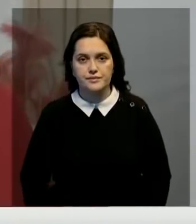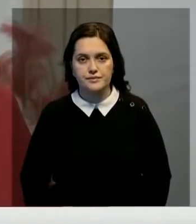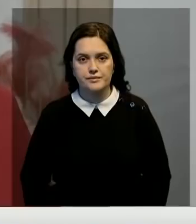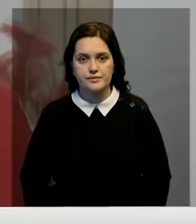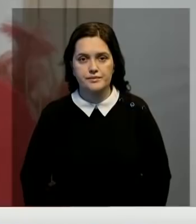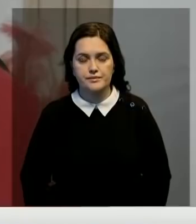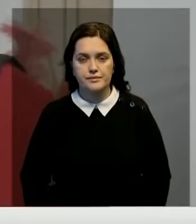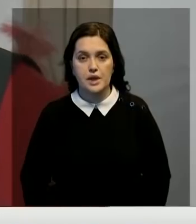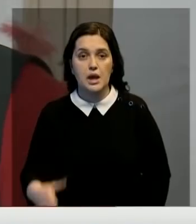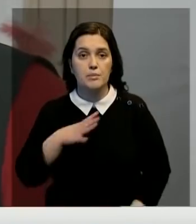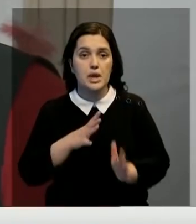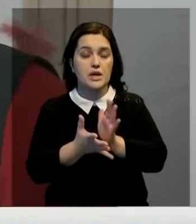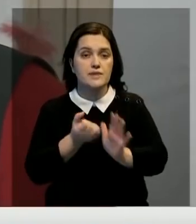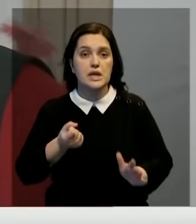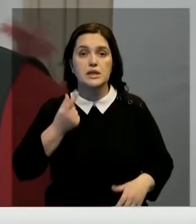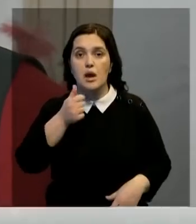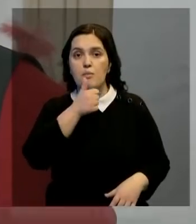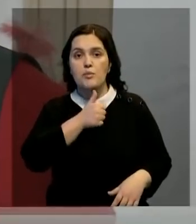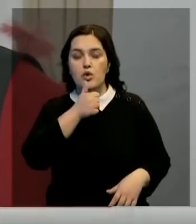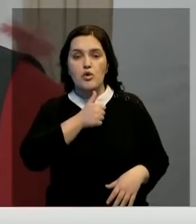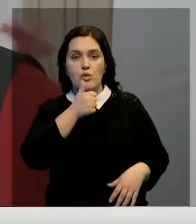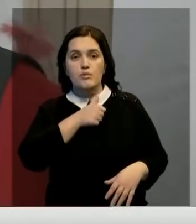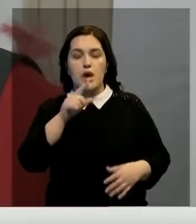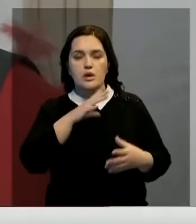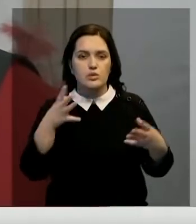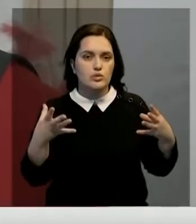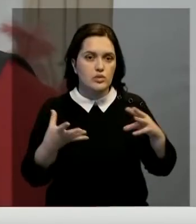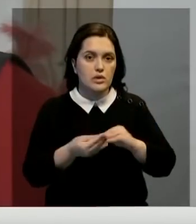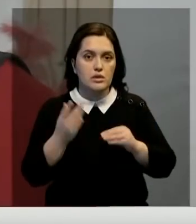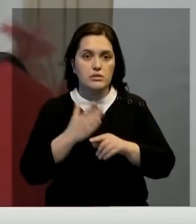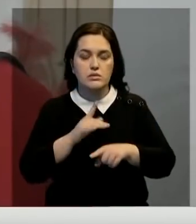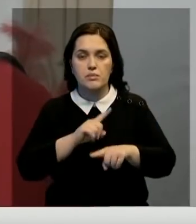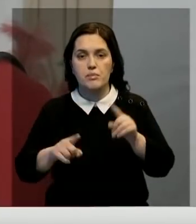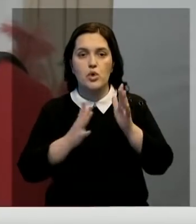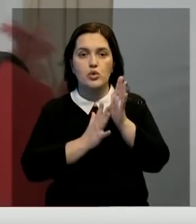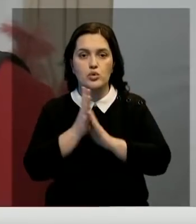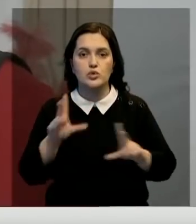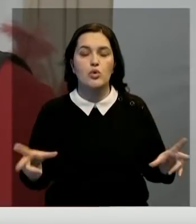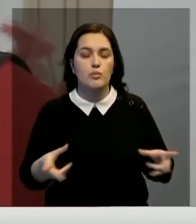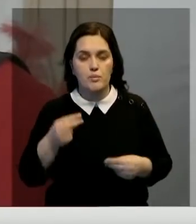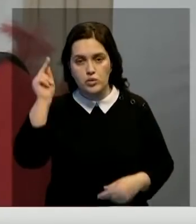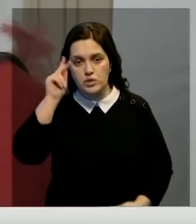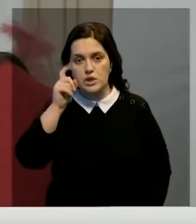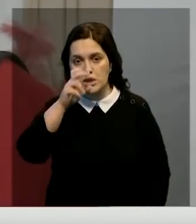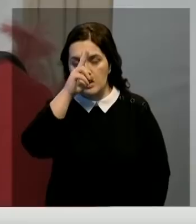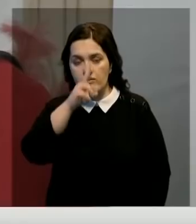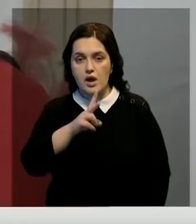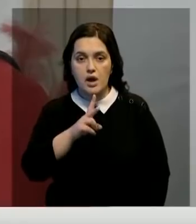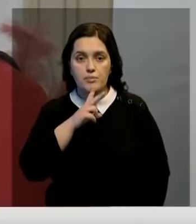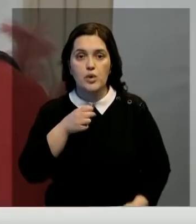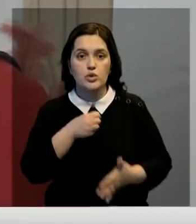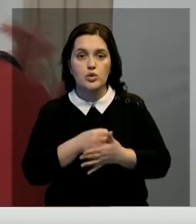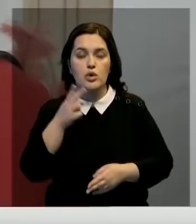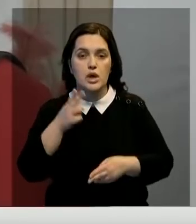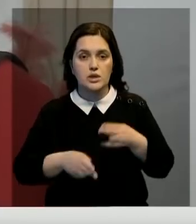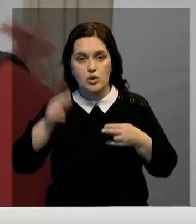Были взяты несколько пробных тестов. Результаты показали динамику роста успеваемости среди учащихся за два месяца. До конца